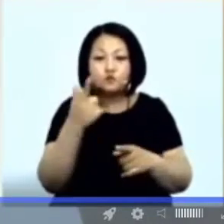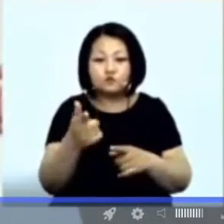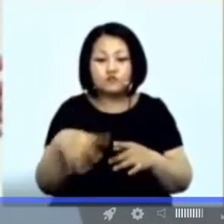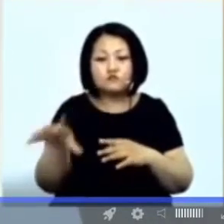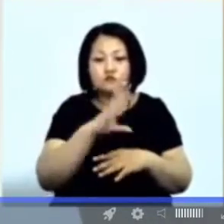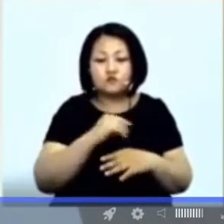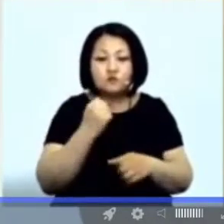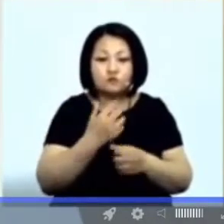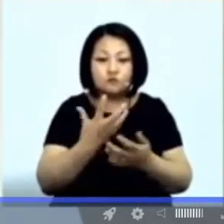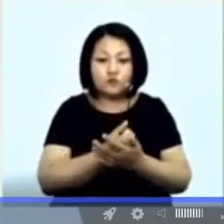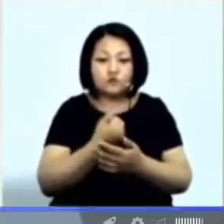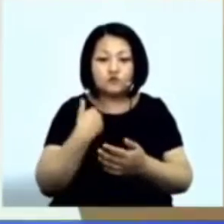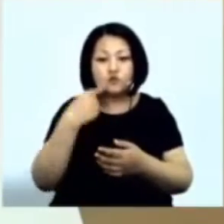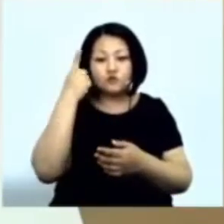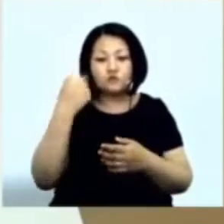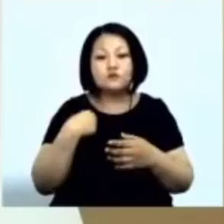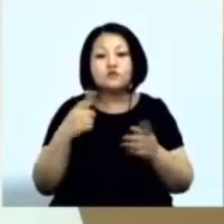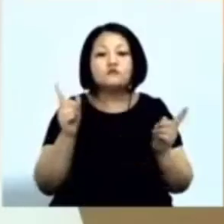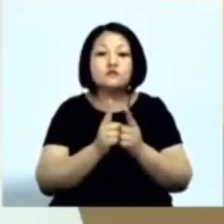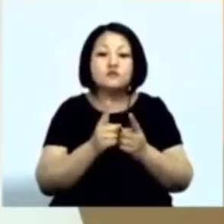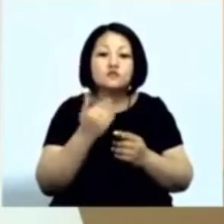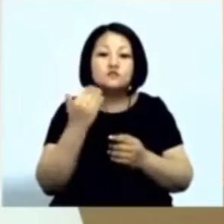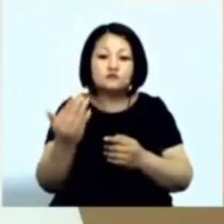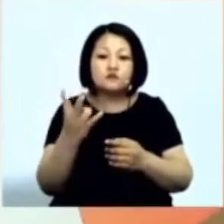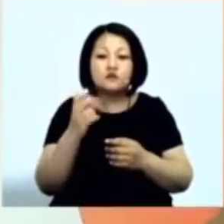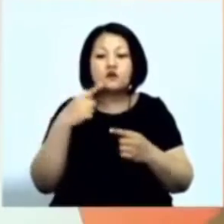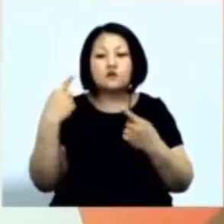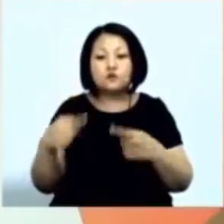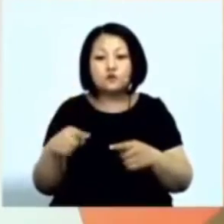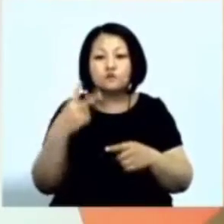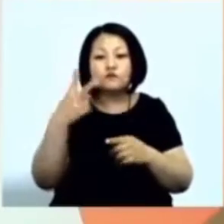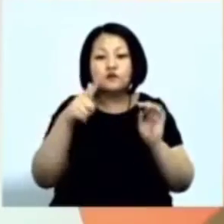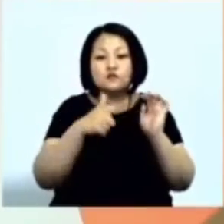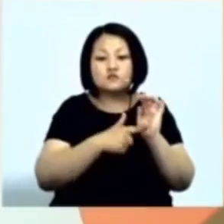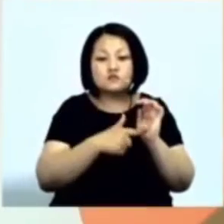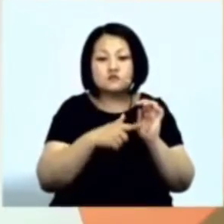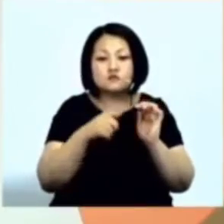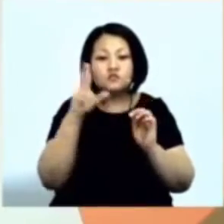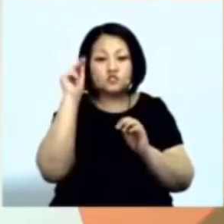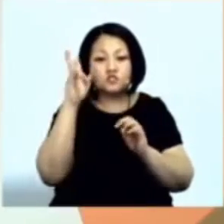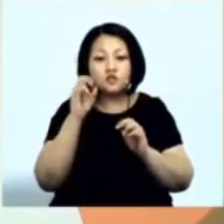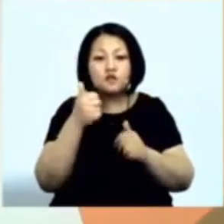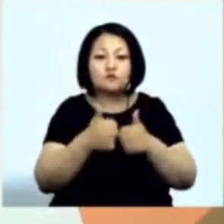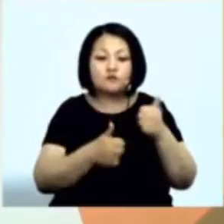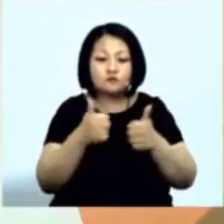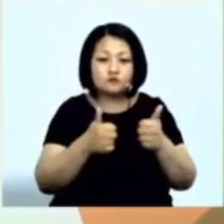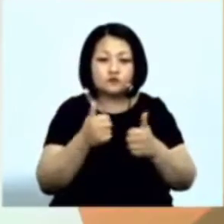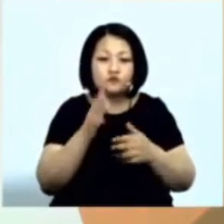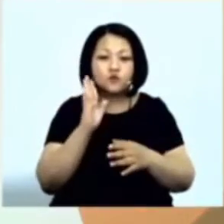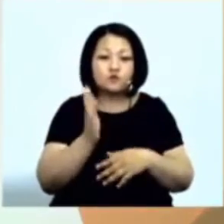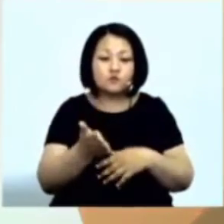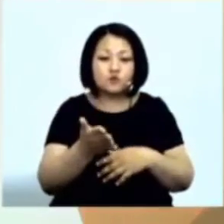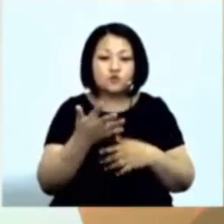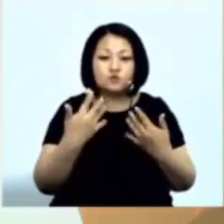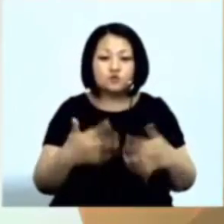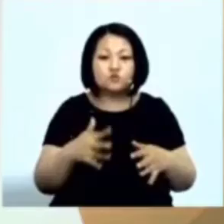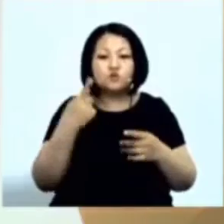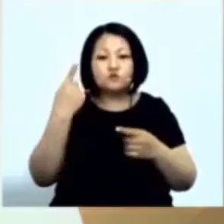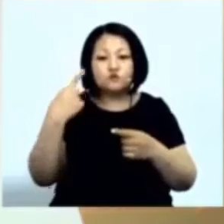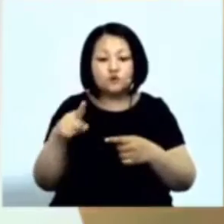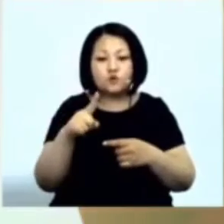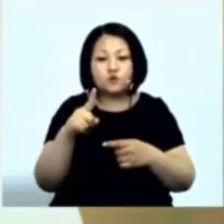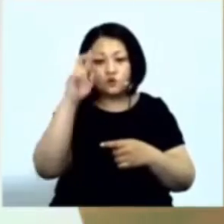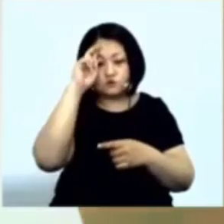Я думаю Мы встретимся с вами На другом 27 на марафоне Который будет уже В другой стороне